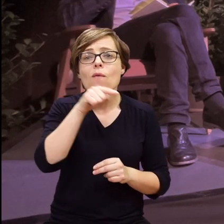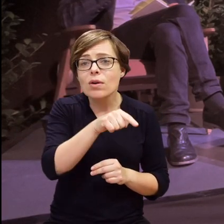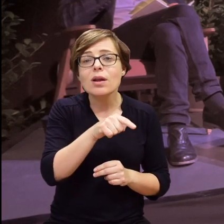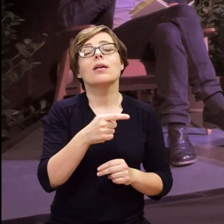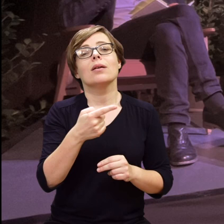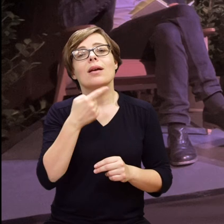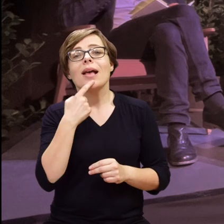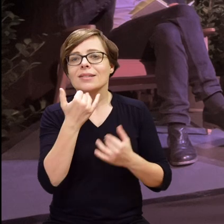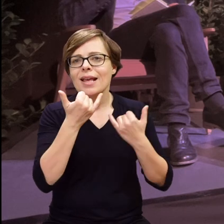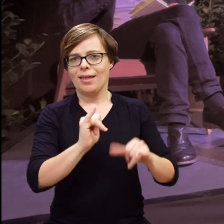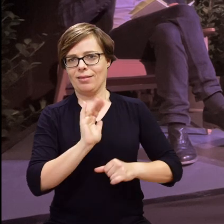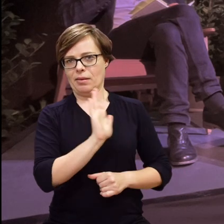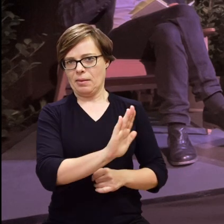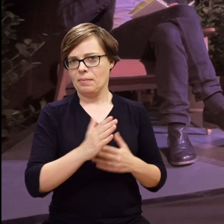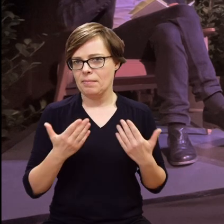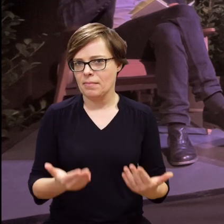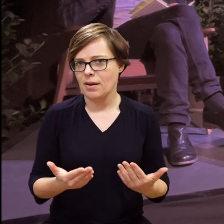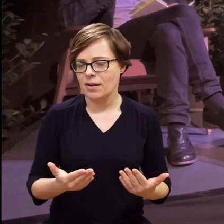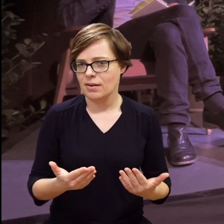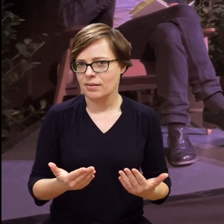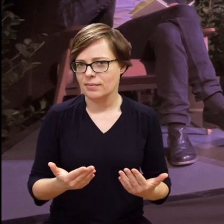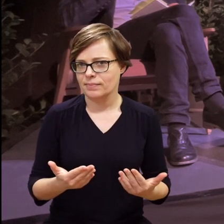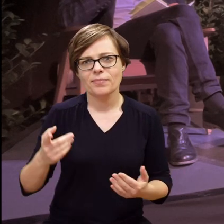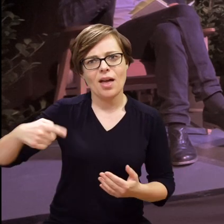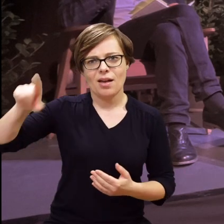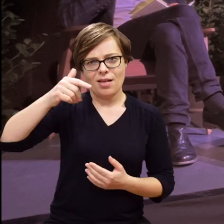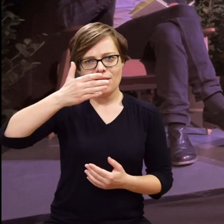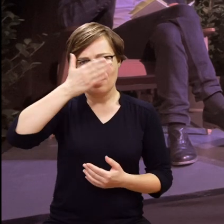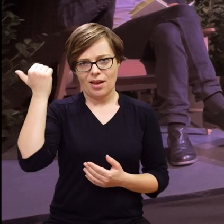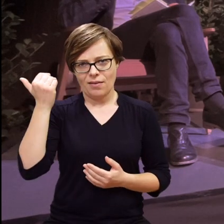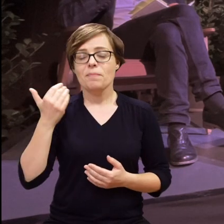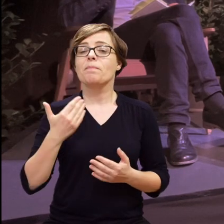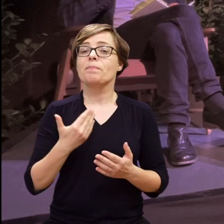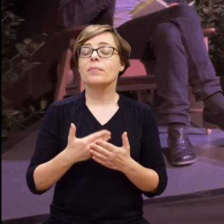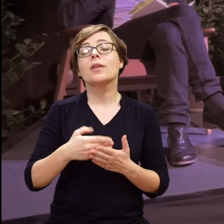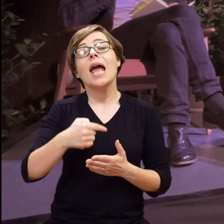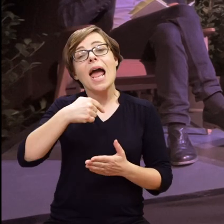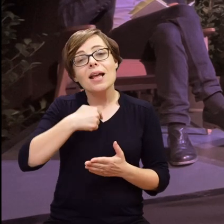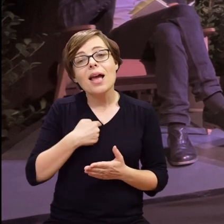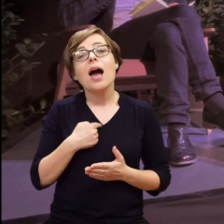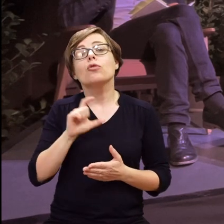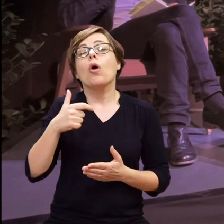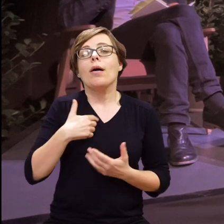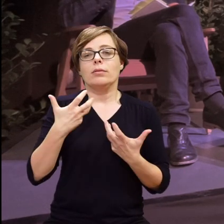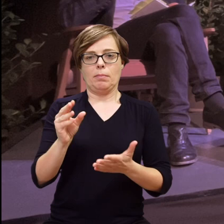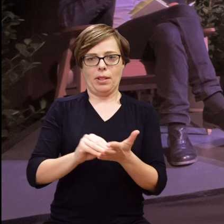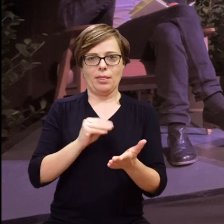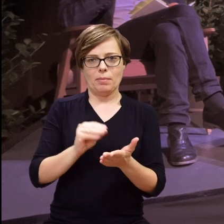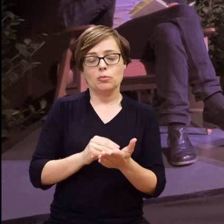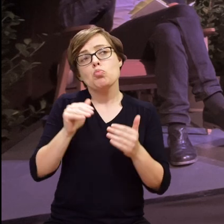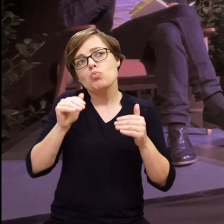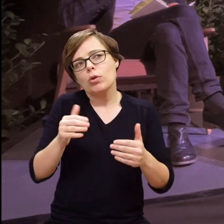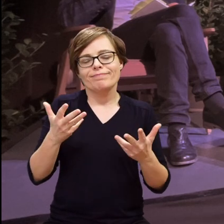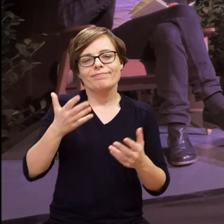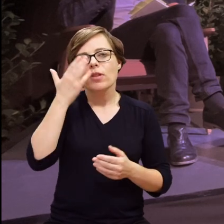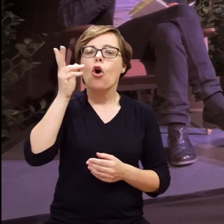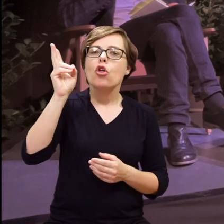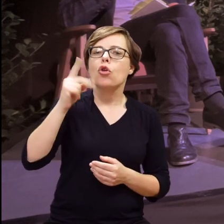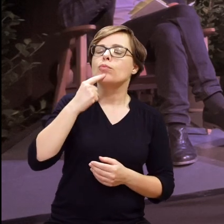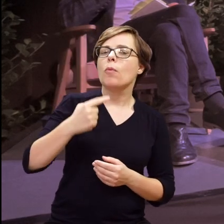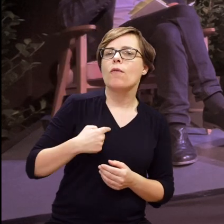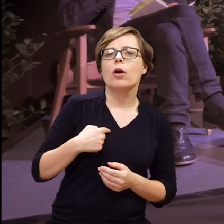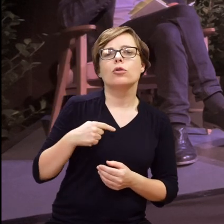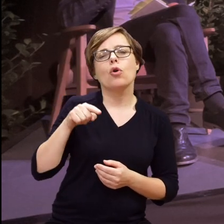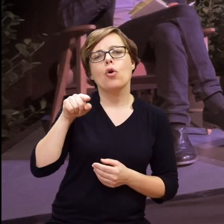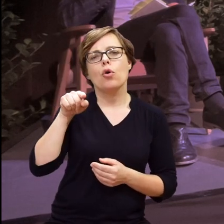jest przede wszystkim kwestia języka, innego języka. Więc wydawało mi się, że to, co chciałam napisać i być może